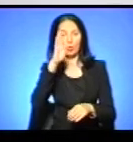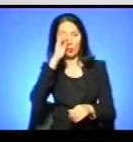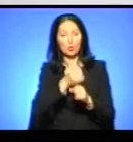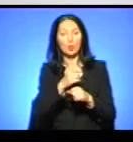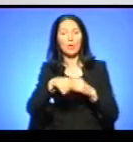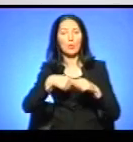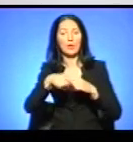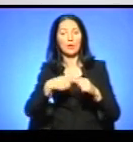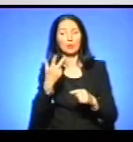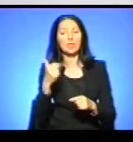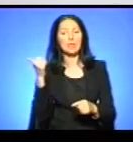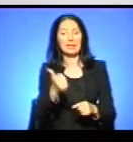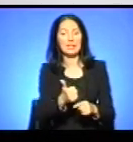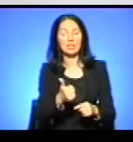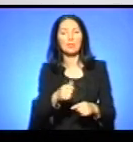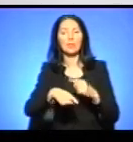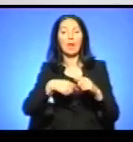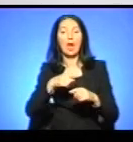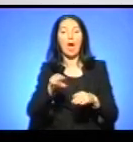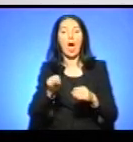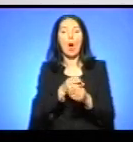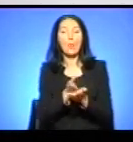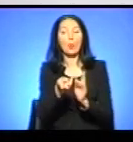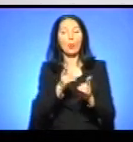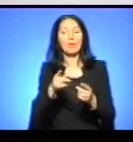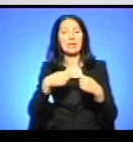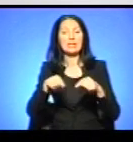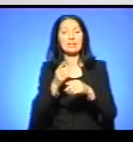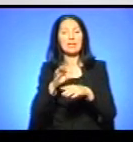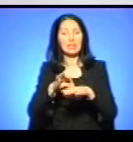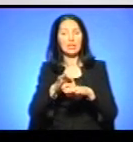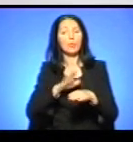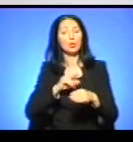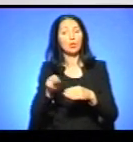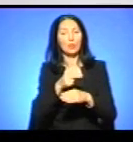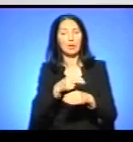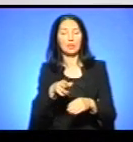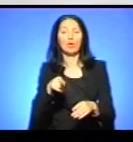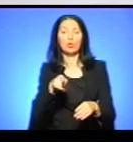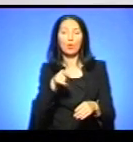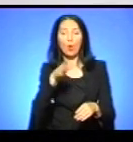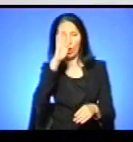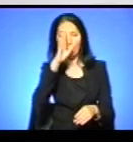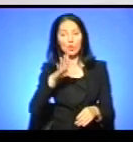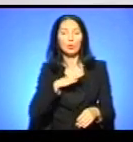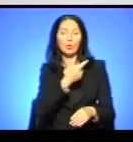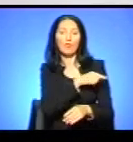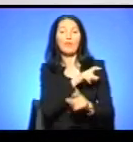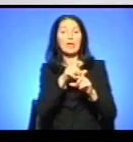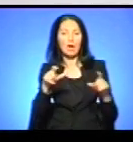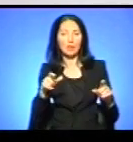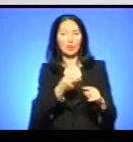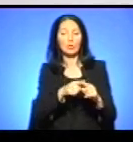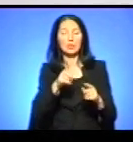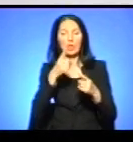Три тижні прооперовані ділянки тіла будуть загоюватися, тому Максим увесь цей час ще перебуватиме у медзакладі. Про це повідомив волонтер